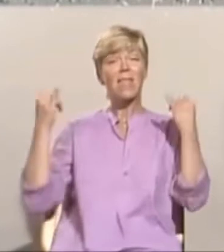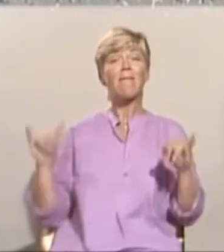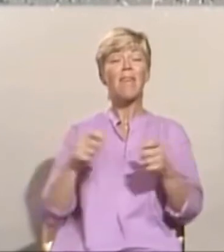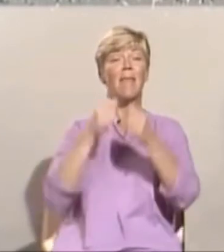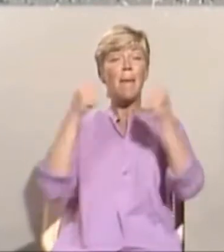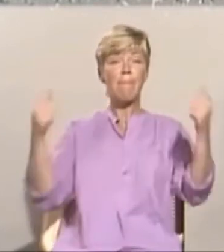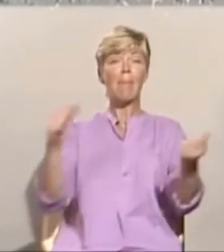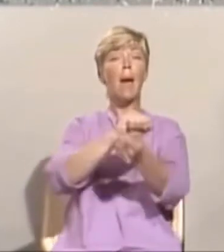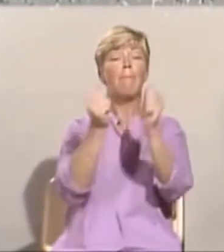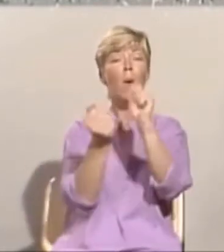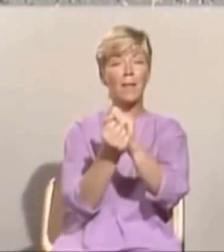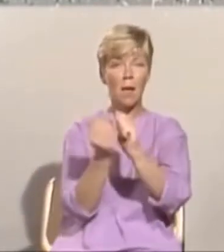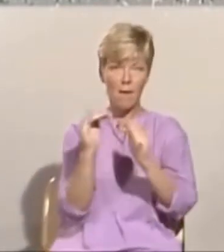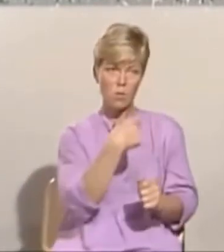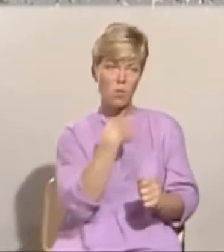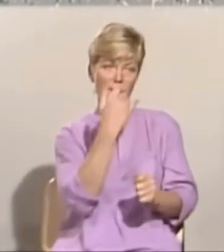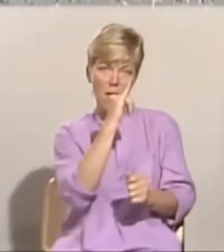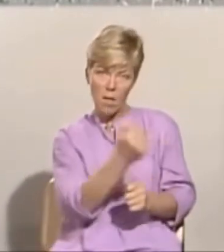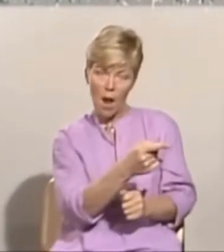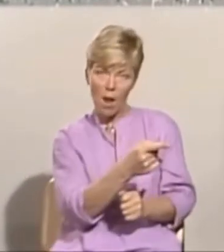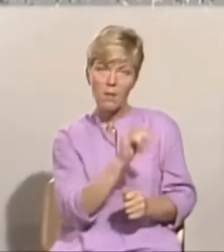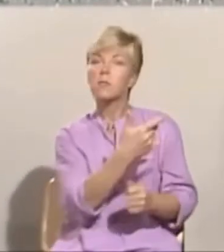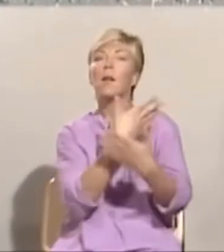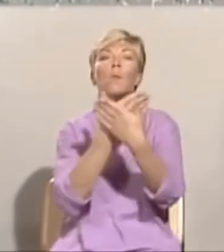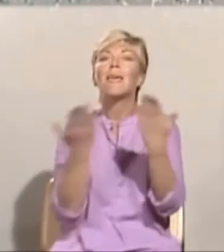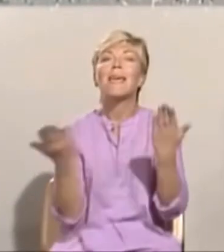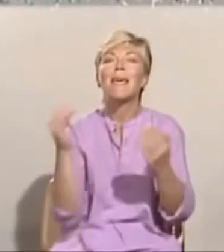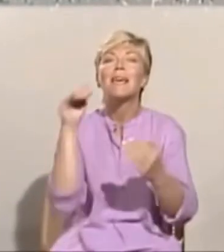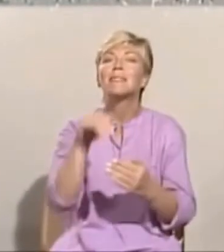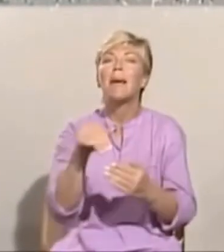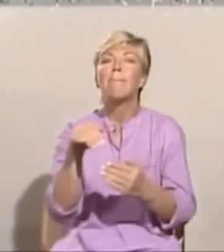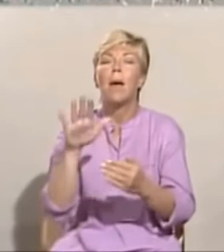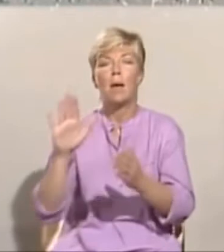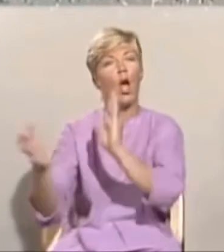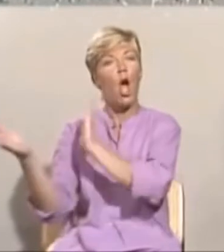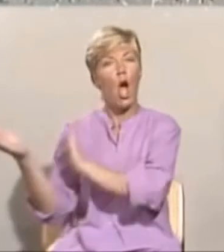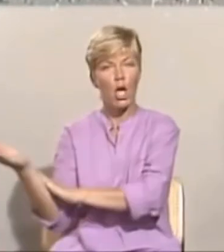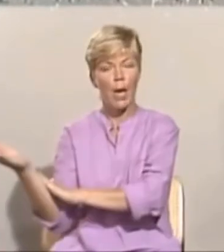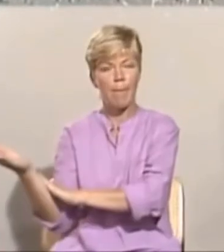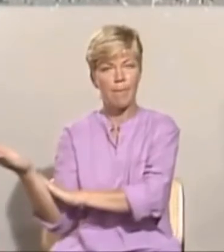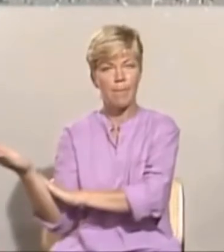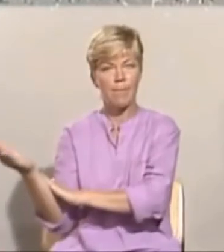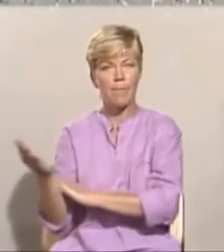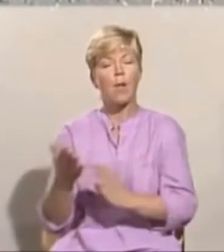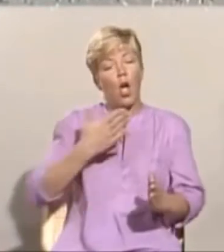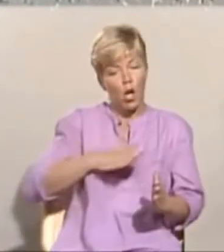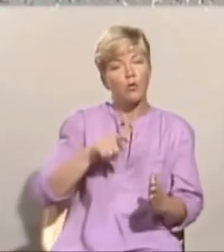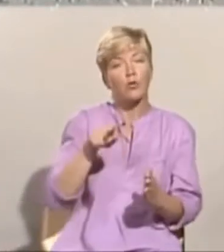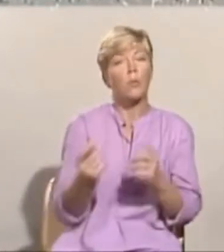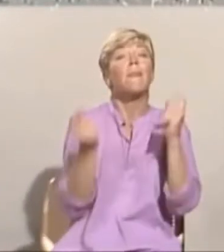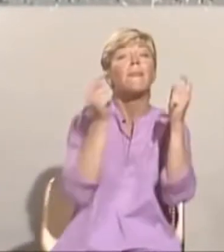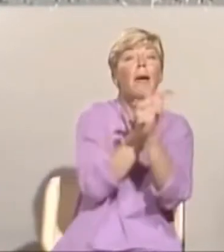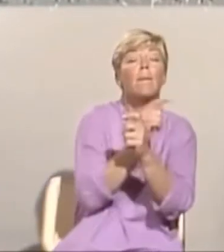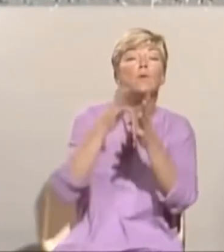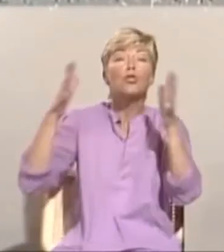mediapolitikken? Hvis du svarer ja på disse spørsmålene, så skal du ikke bruke Høyres stemmeseddel. Ønsker du deg derimot